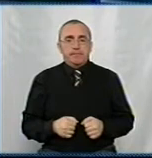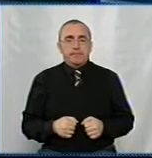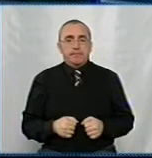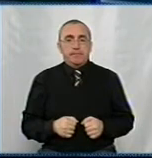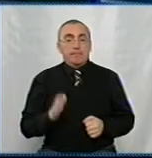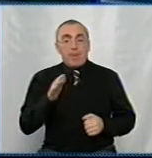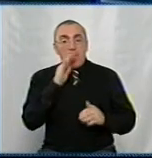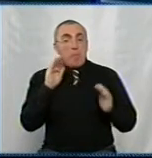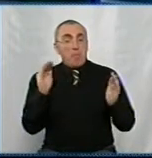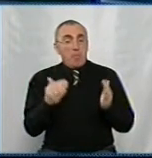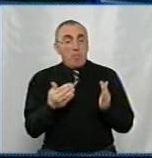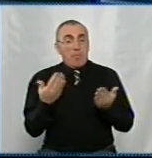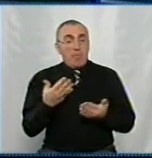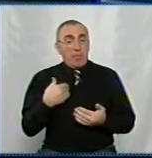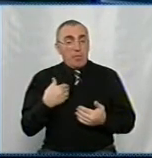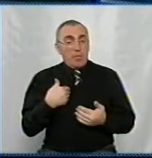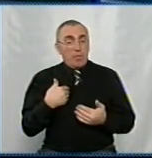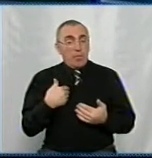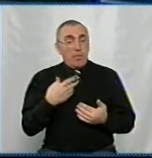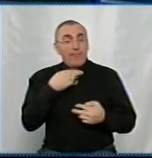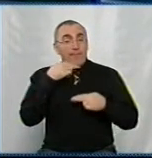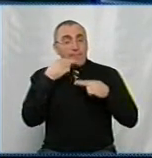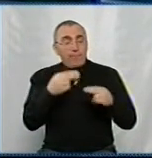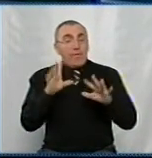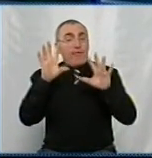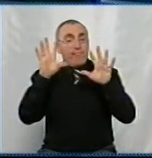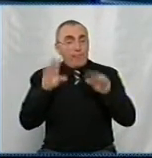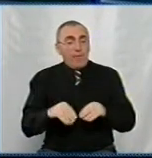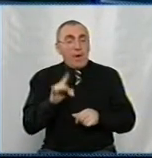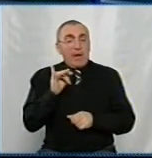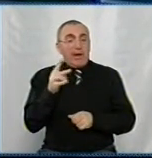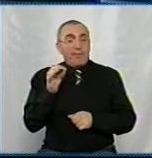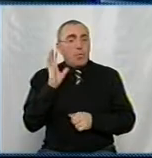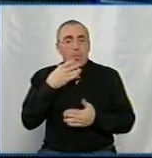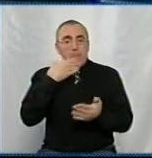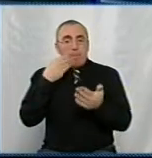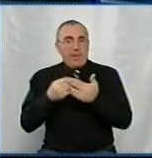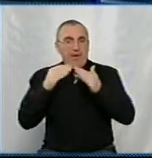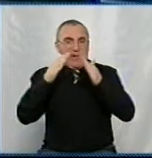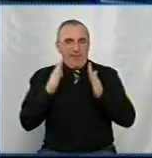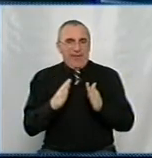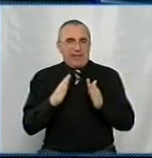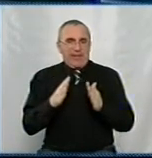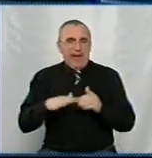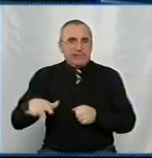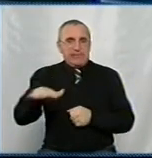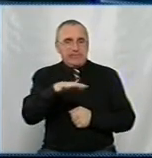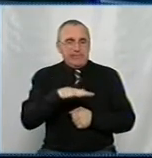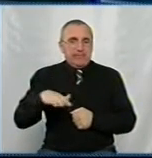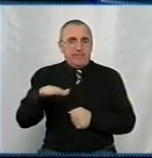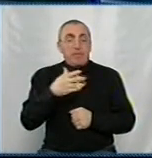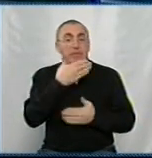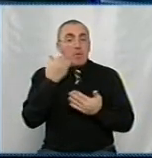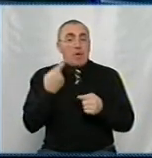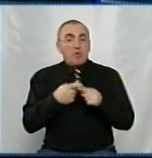Кілька моментів, на які б я вважаю, аби ви звернули увагу. Відключають у рівному лише у приватному секторі? Дайте здогадаюся, тому що в них